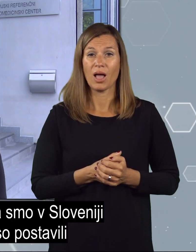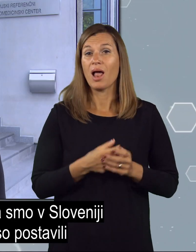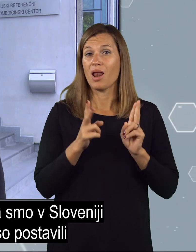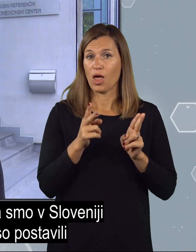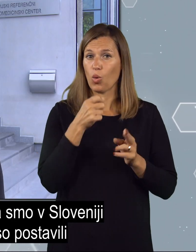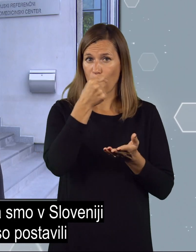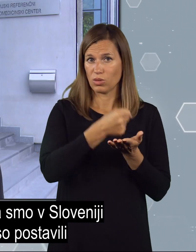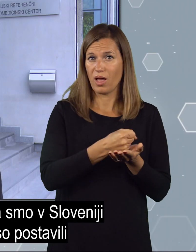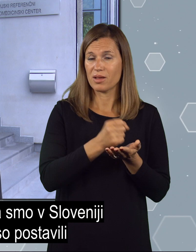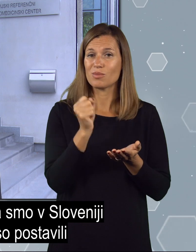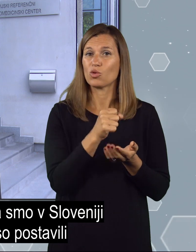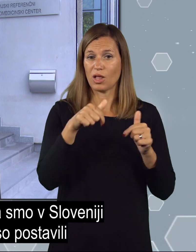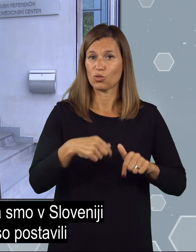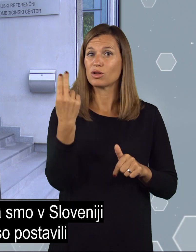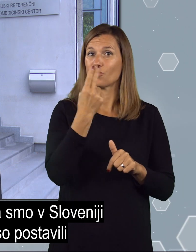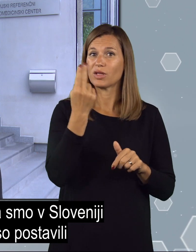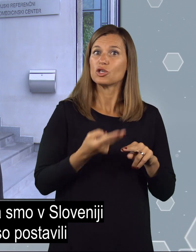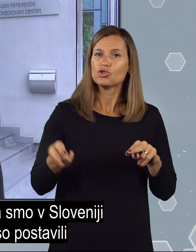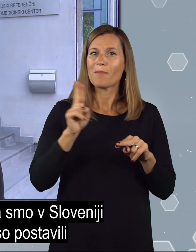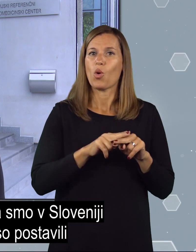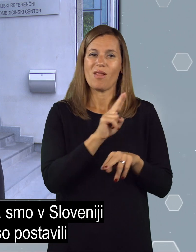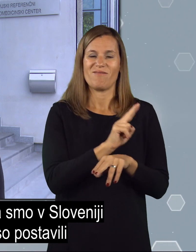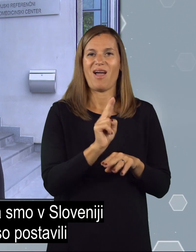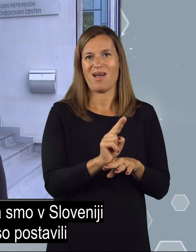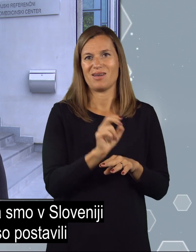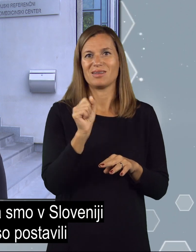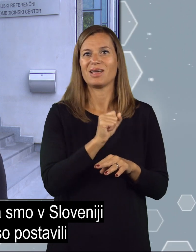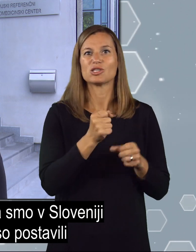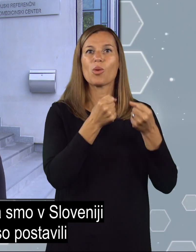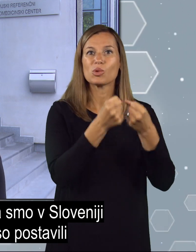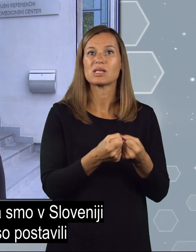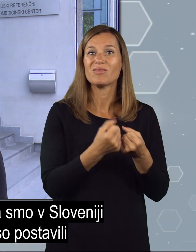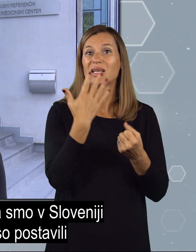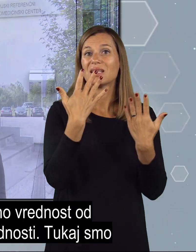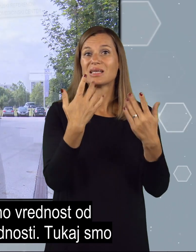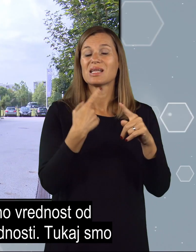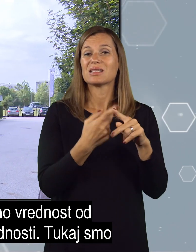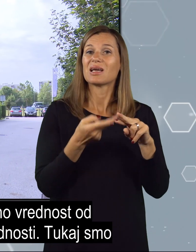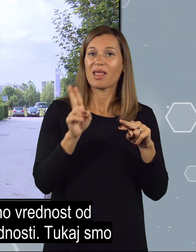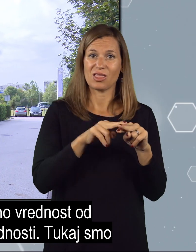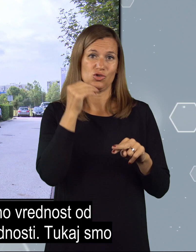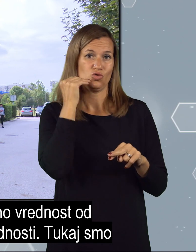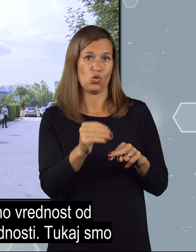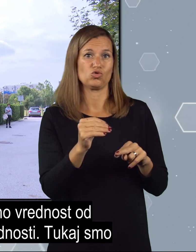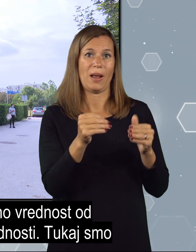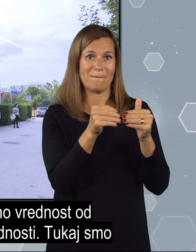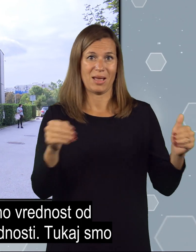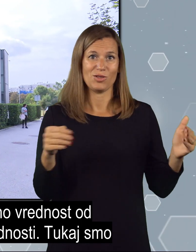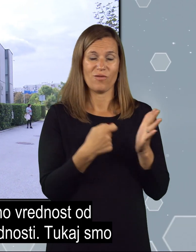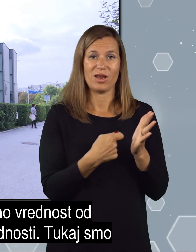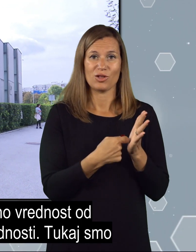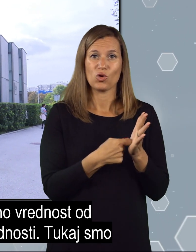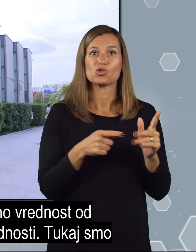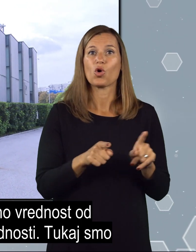Tukaj lahko podarimo, da smo v Sloveniji še bolj varni zaradi tega, ker so postavili desetkrat strožjo mejno